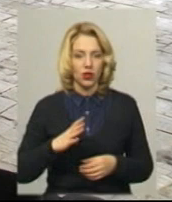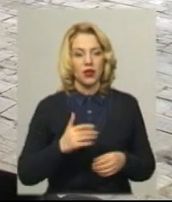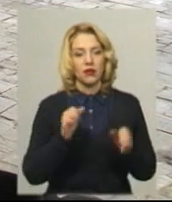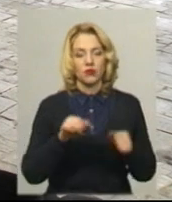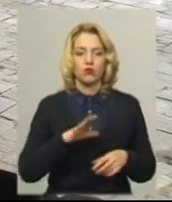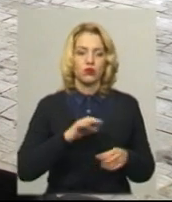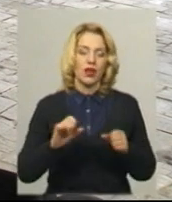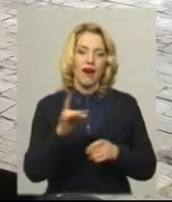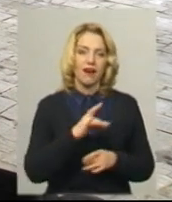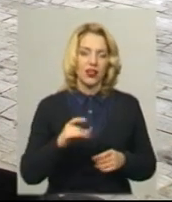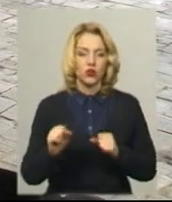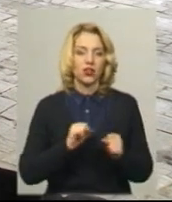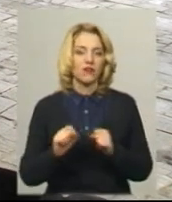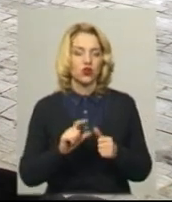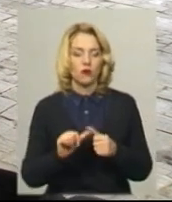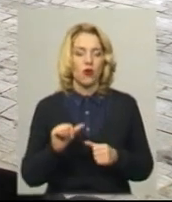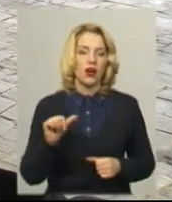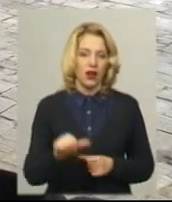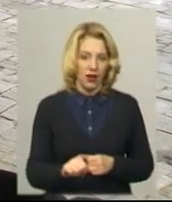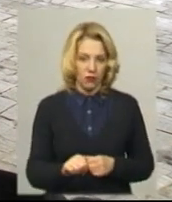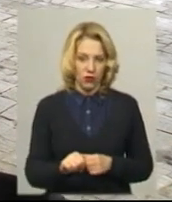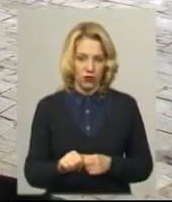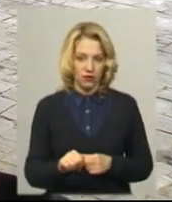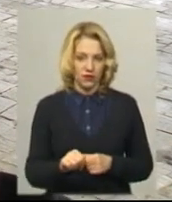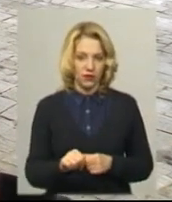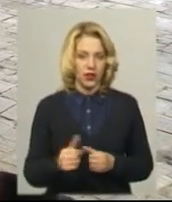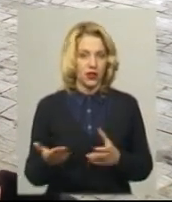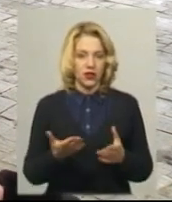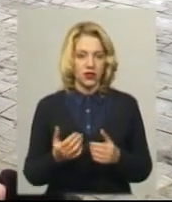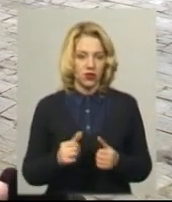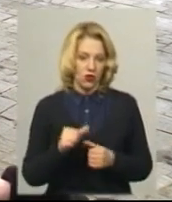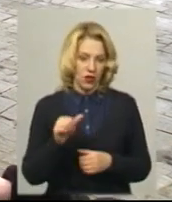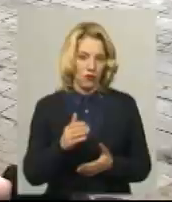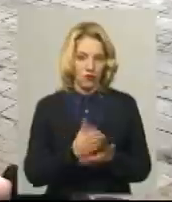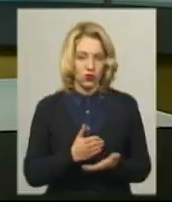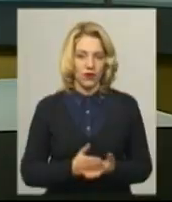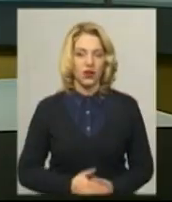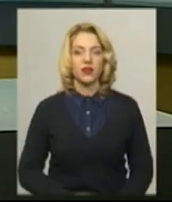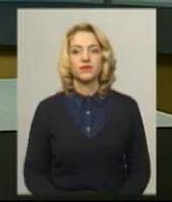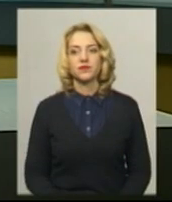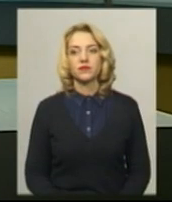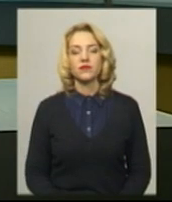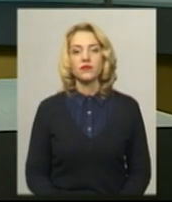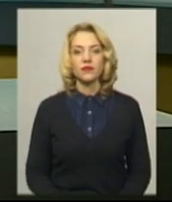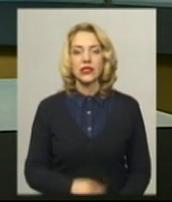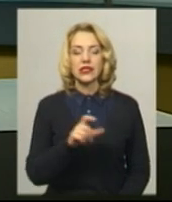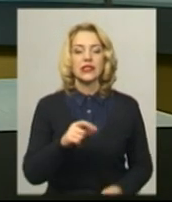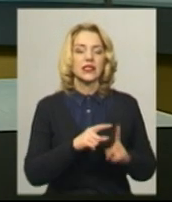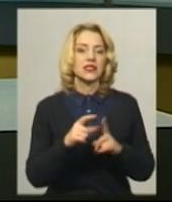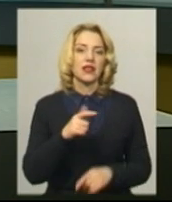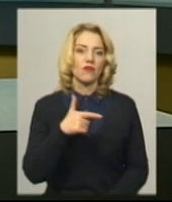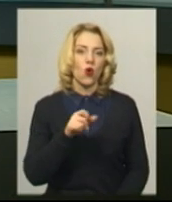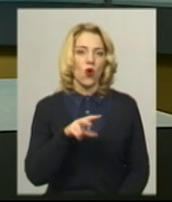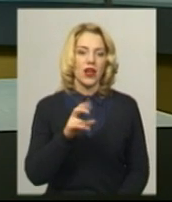керівництво, щоб окремо ми існували Зі слів Оксани